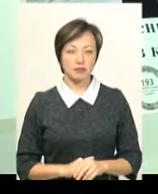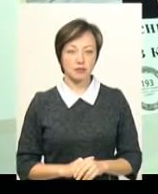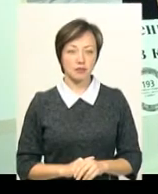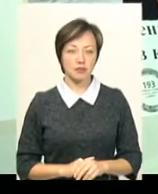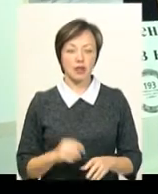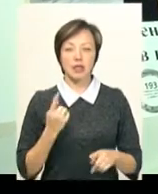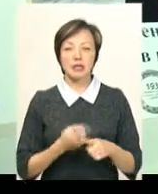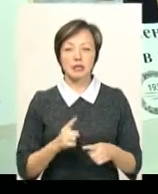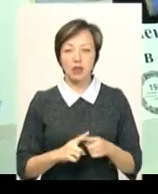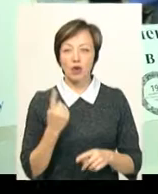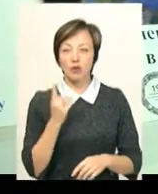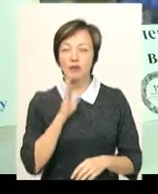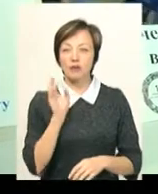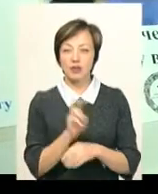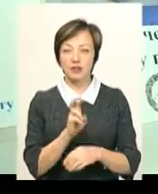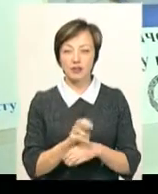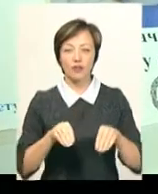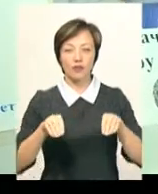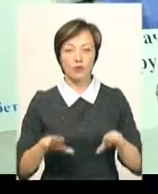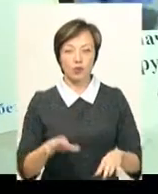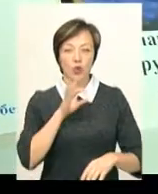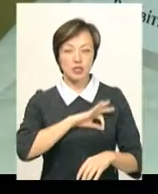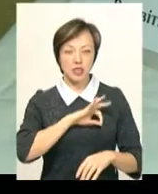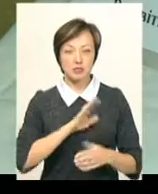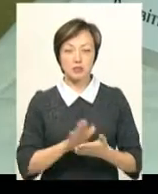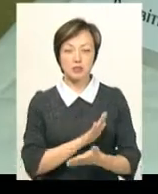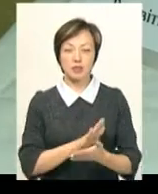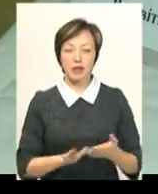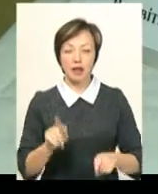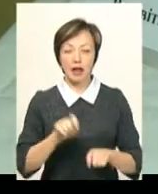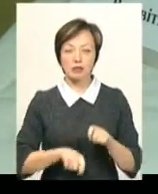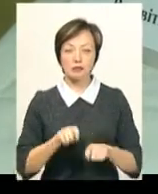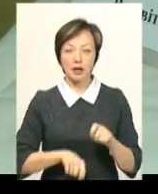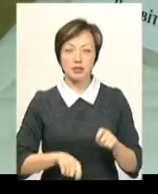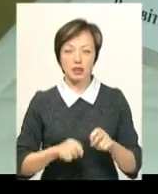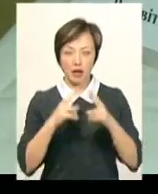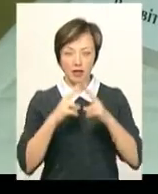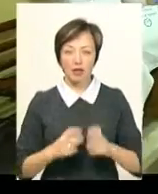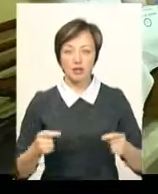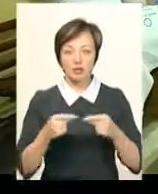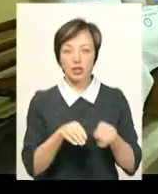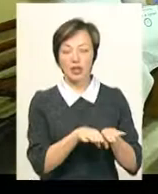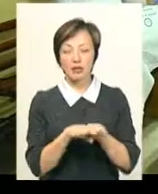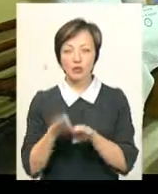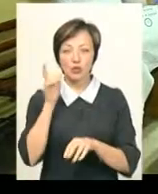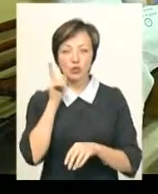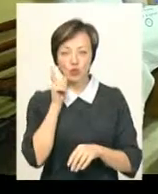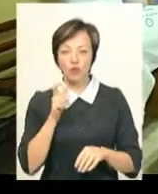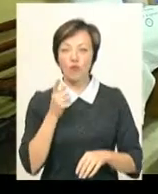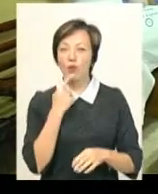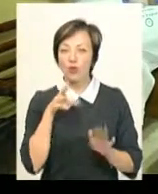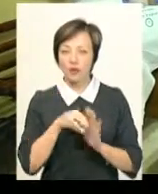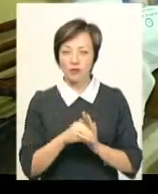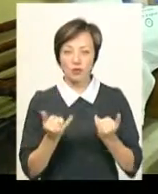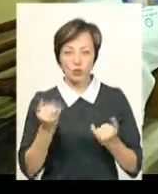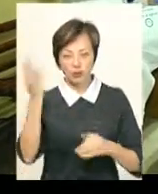Це одна із відвідувачок, яка вирішила скористатися безоплатним експрес-аналізом на визначення рівня глюкози в крові. Сьогодні в